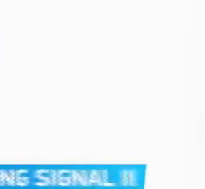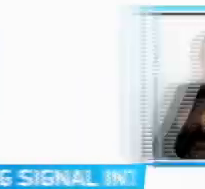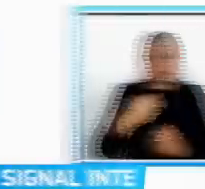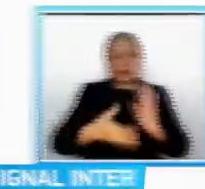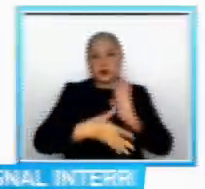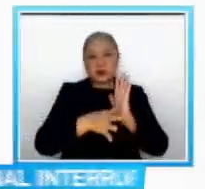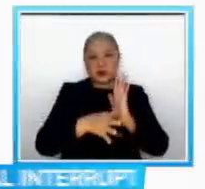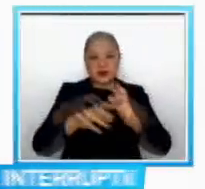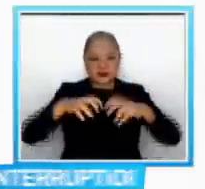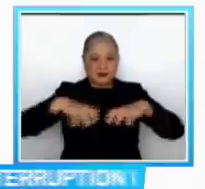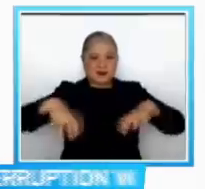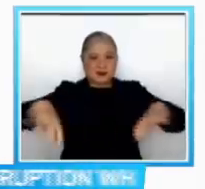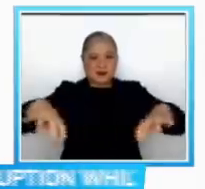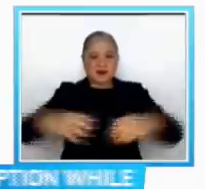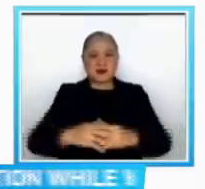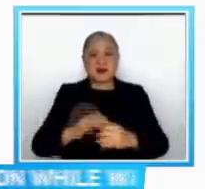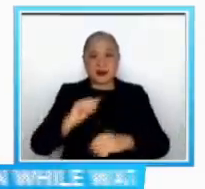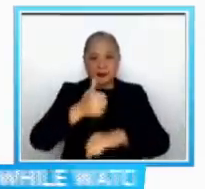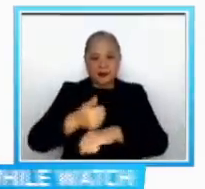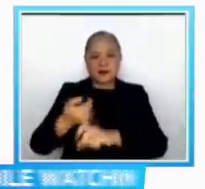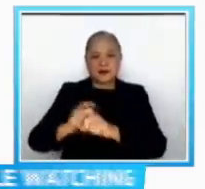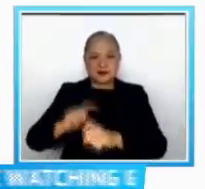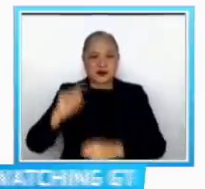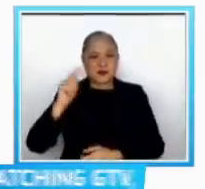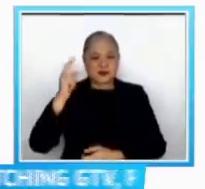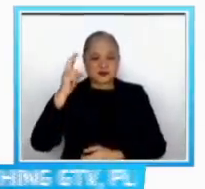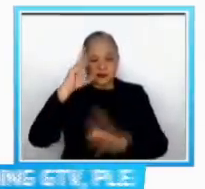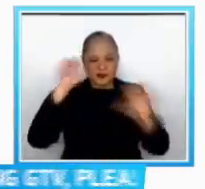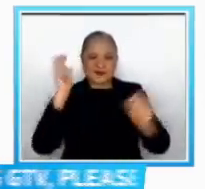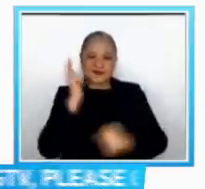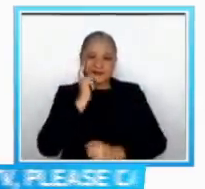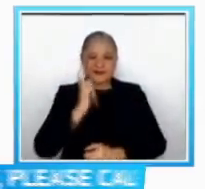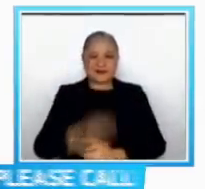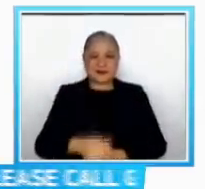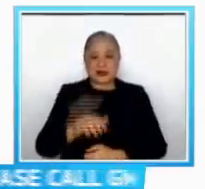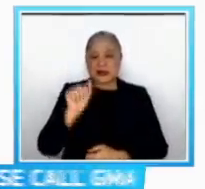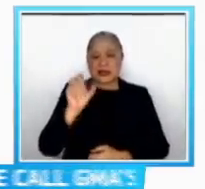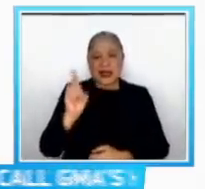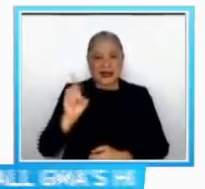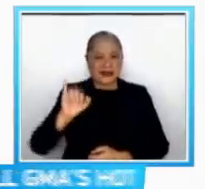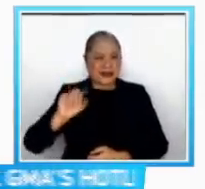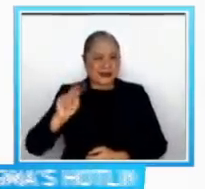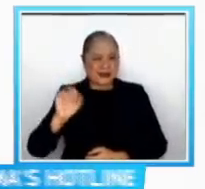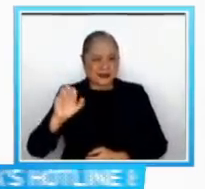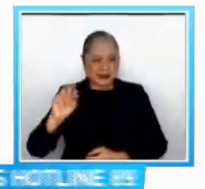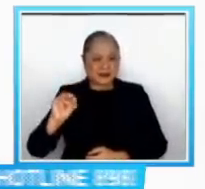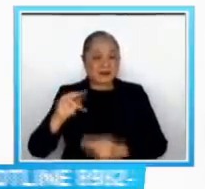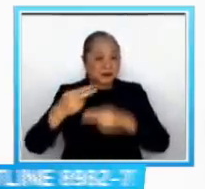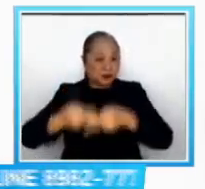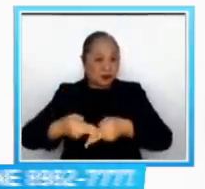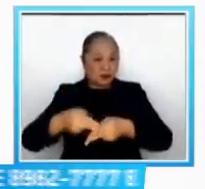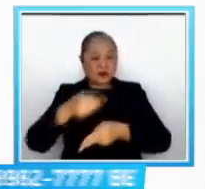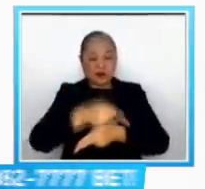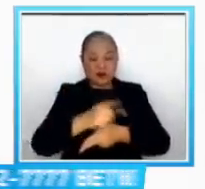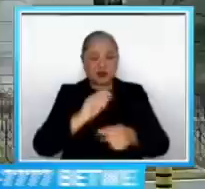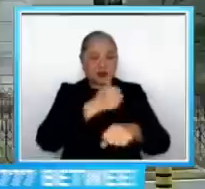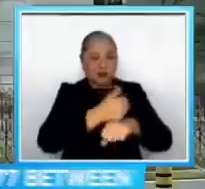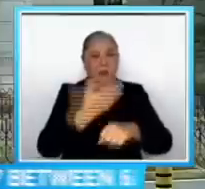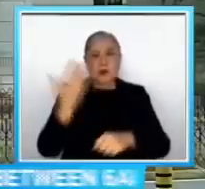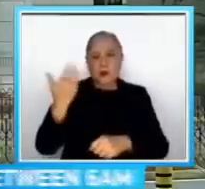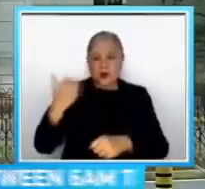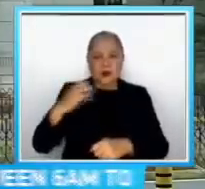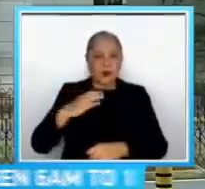lahat ay appointees ni Pangulong Duterte Add interim ang tawag sa kanilang appointment dahil hindi nakasesyon ng Kongreso